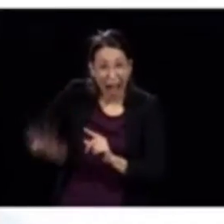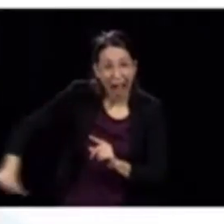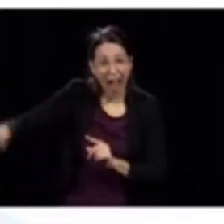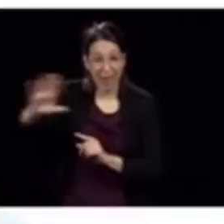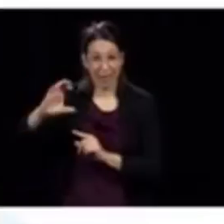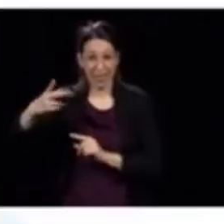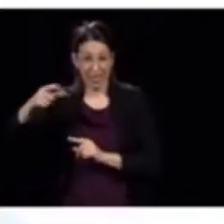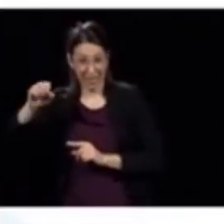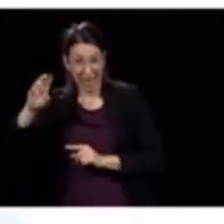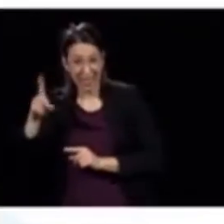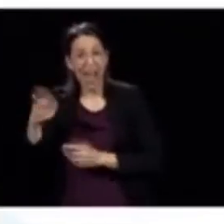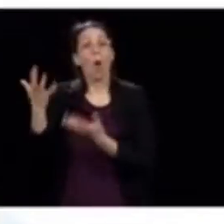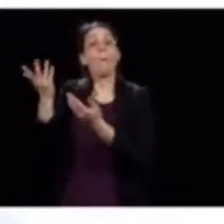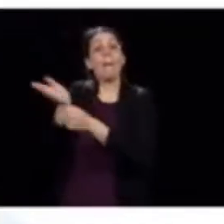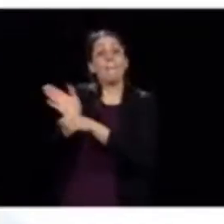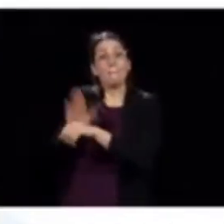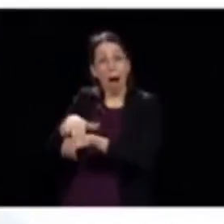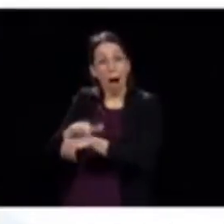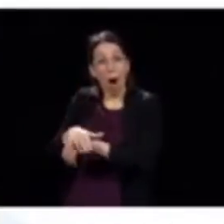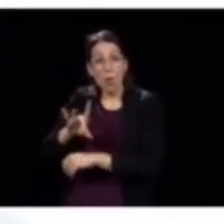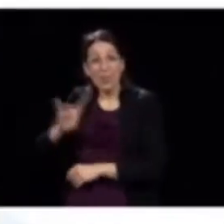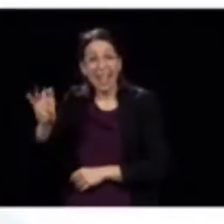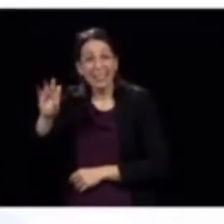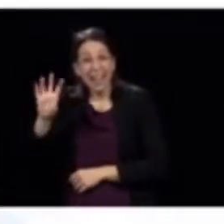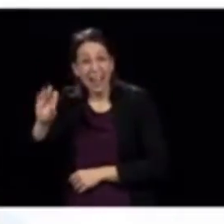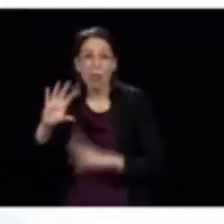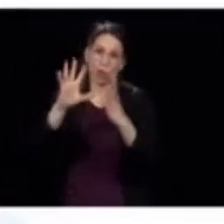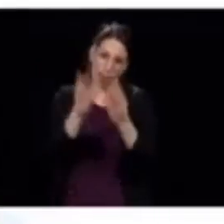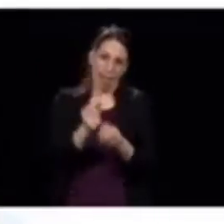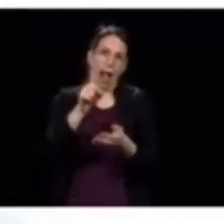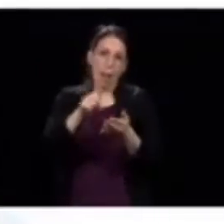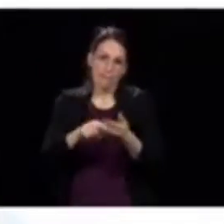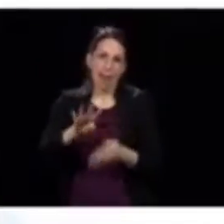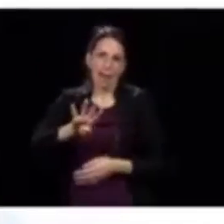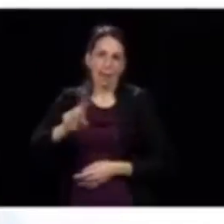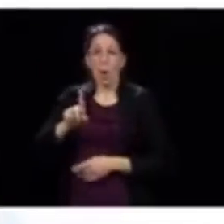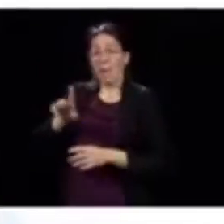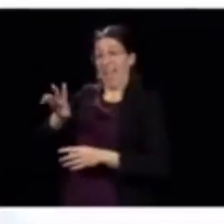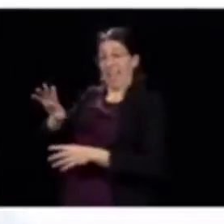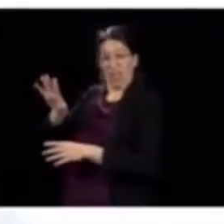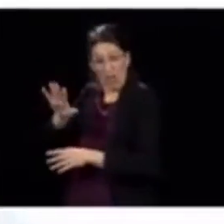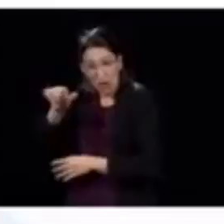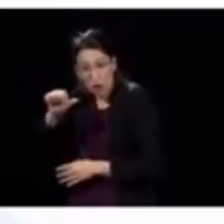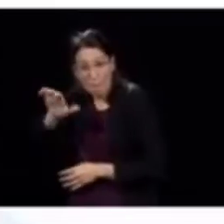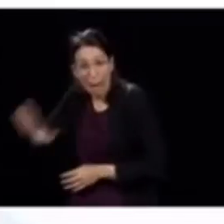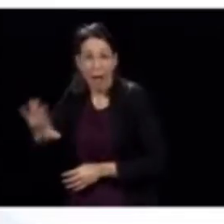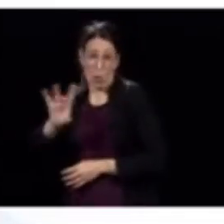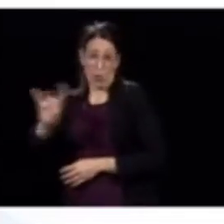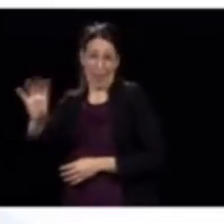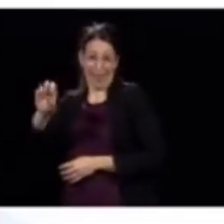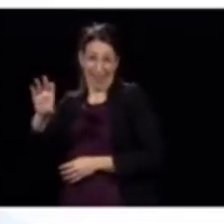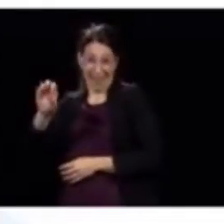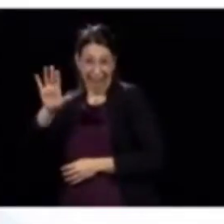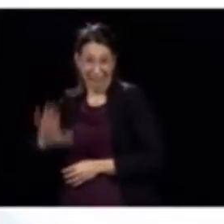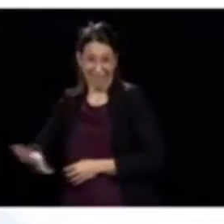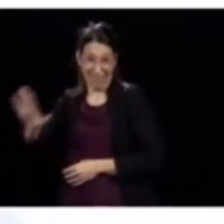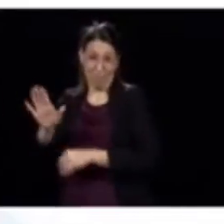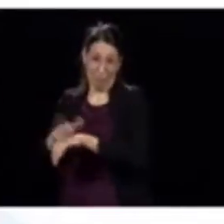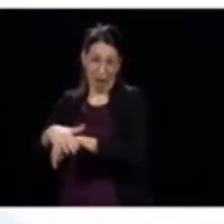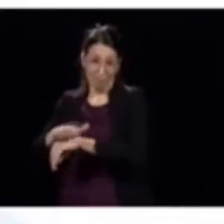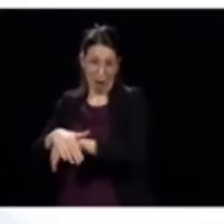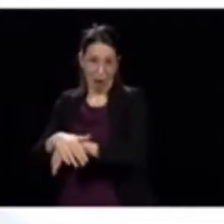850 des 1041 décès. On pensait que ce serait peut-être le contraire, que